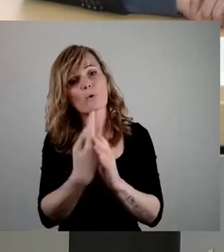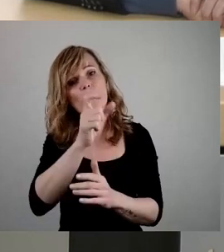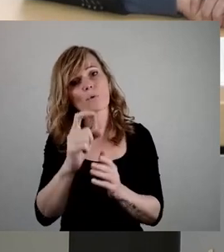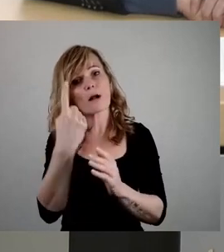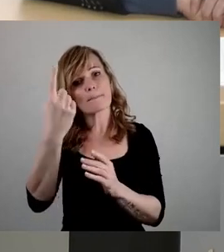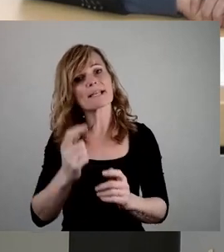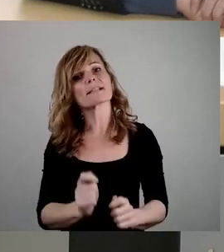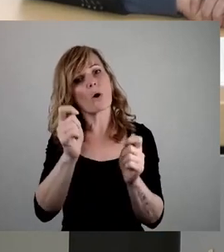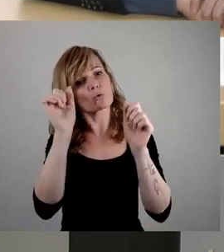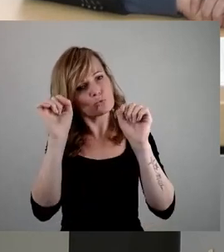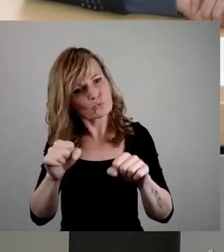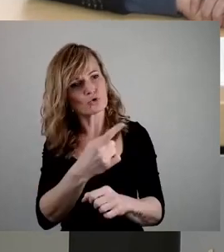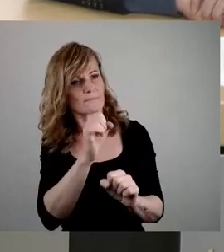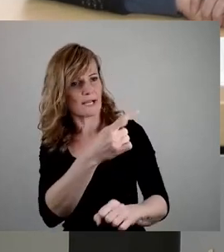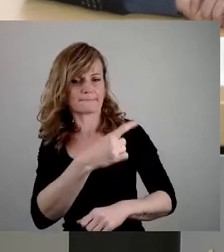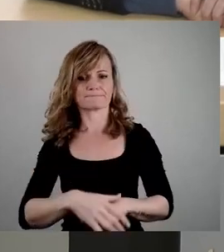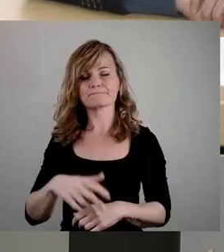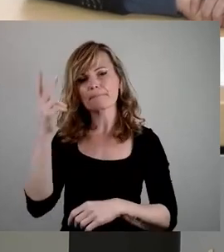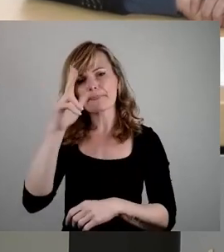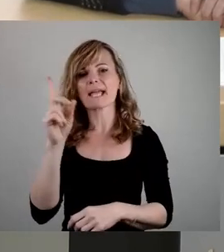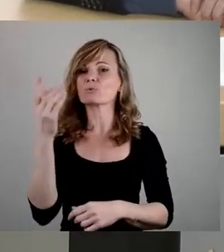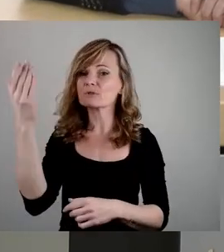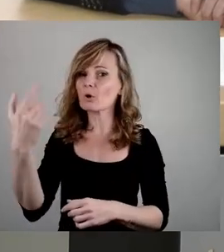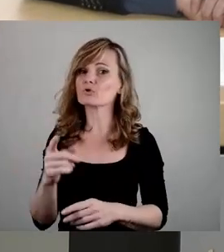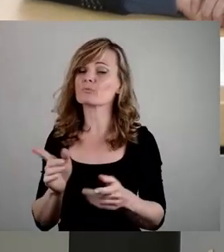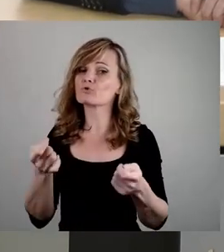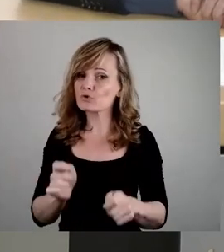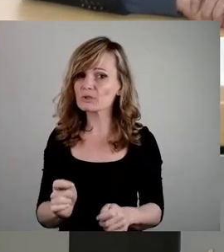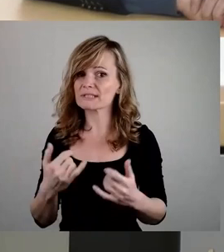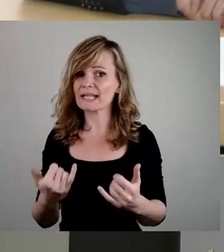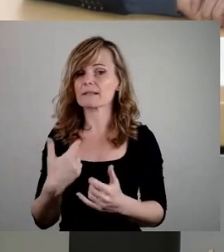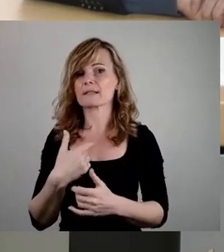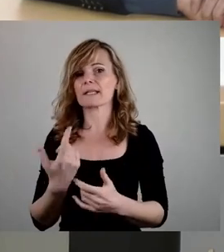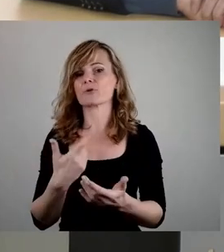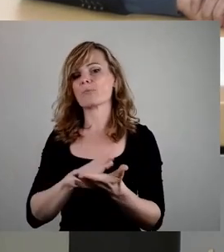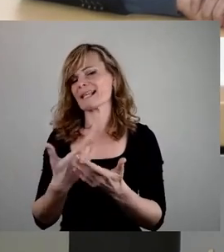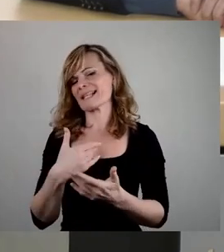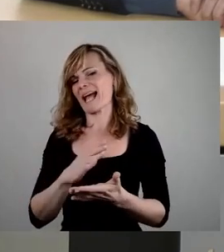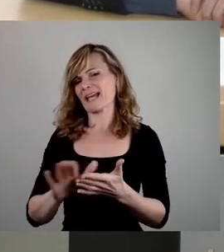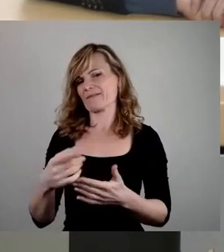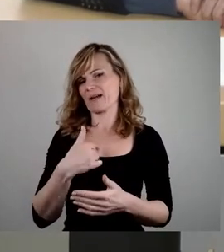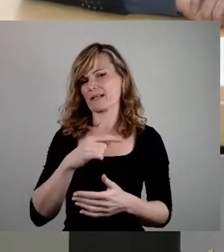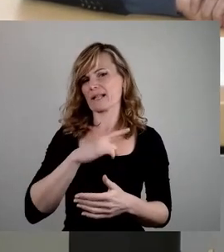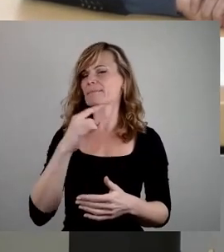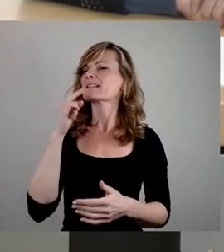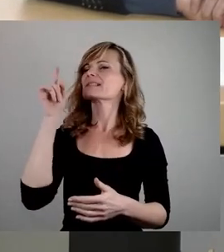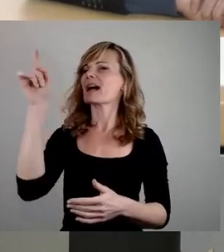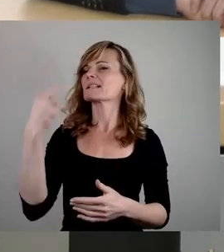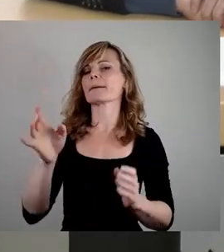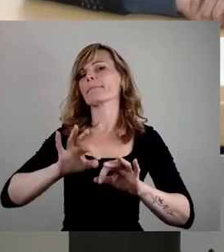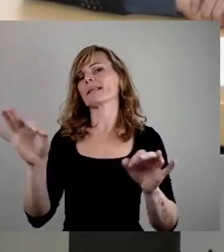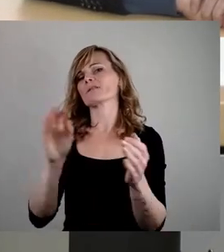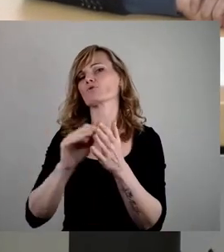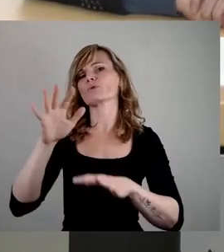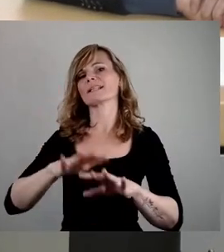zuzustimmen. Herr Dornhauser, um zum Schluss zu kommen, hat ja, ich übersetze es jetzt einfach mal, gesagt, das ist der beste Schulnetzplan aller